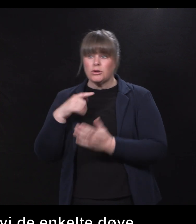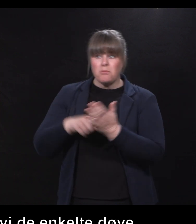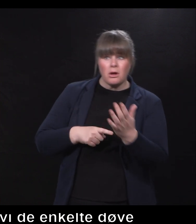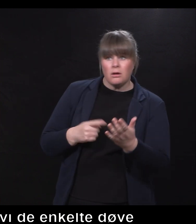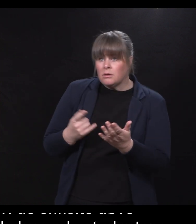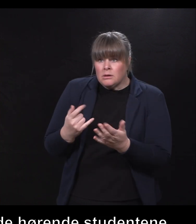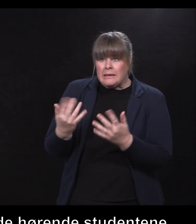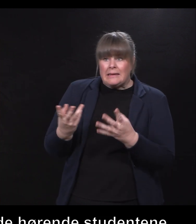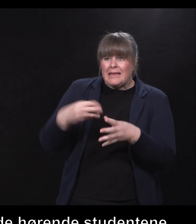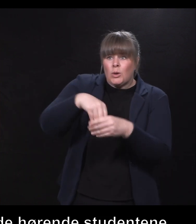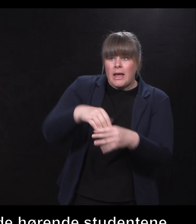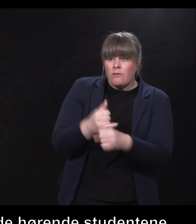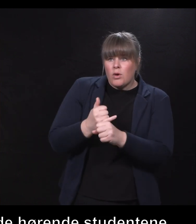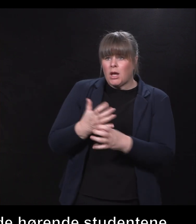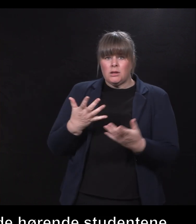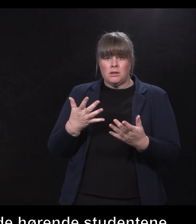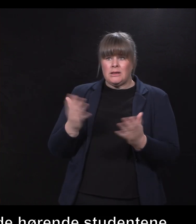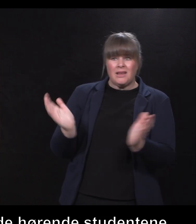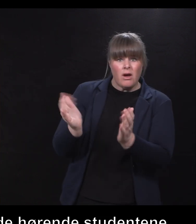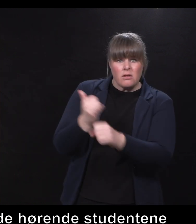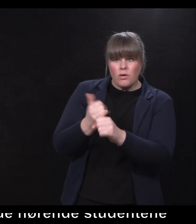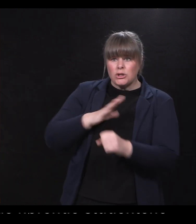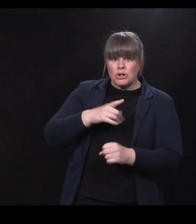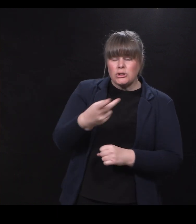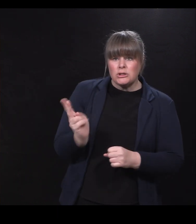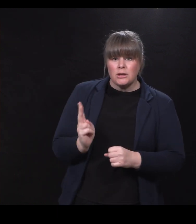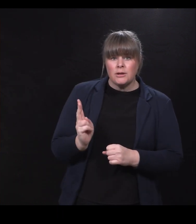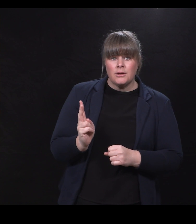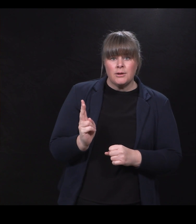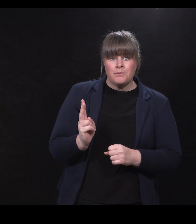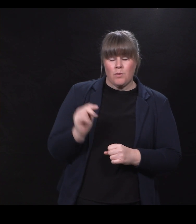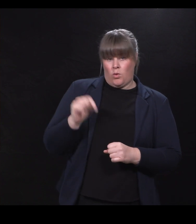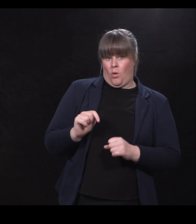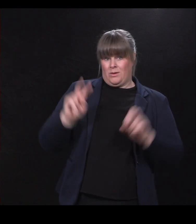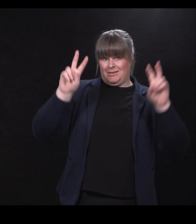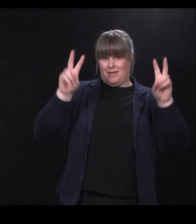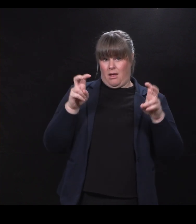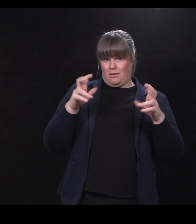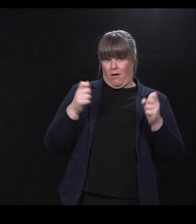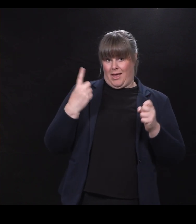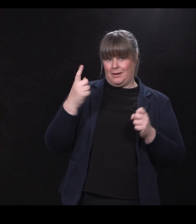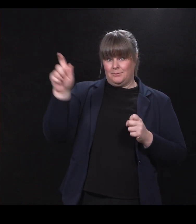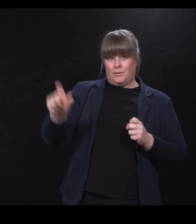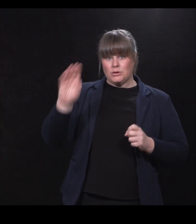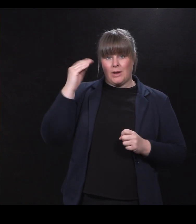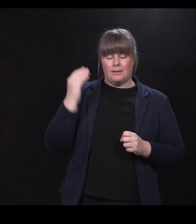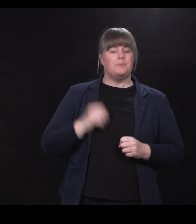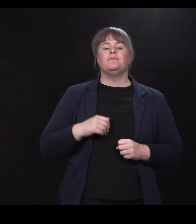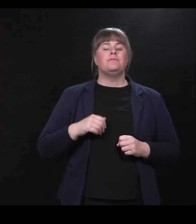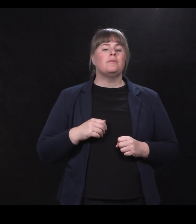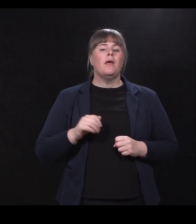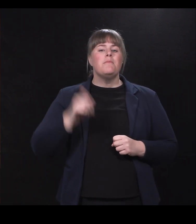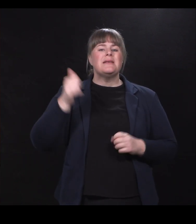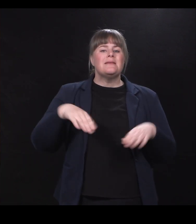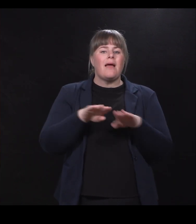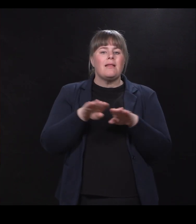Og sitatet til høyre her kommer fra den ene studenten. Det beste til retteleggingen jeg har møtt frem til nå, er en positiv holdning, og at andre